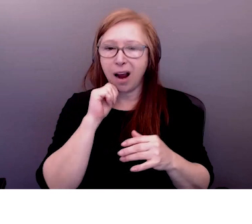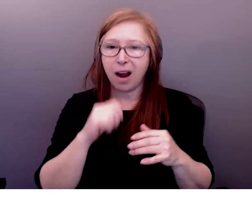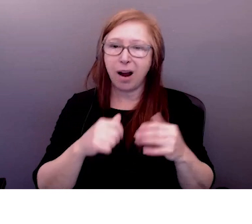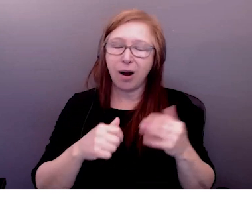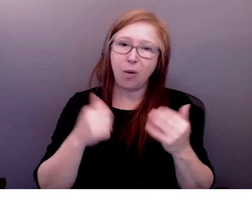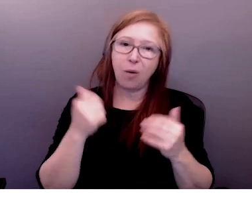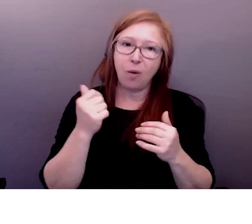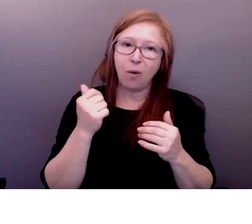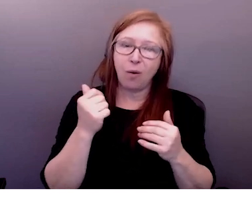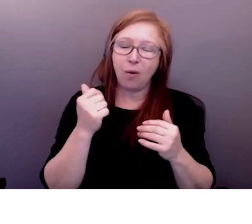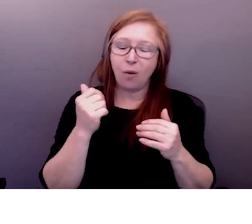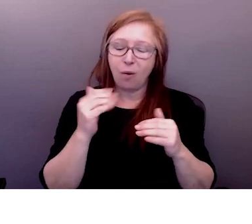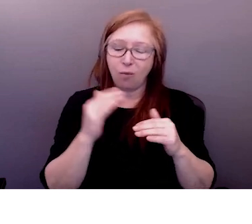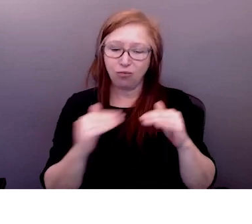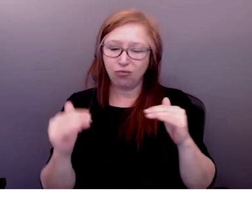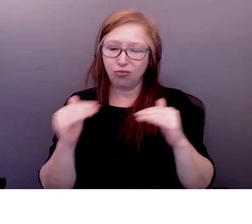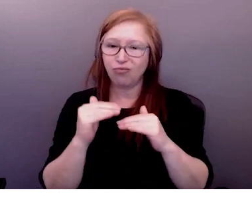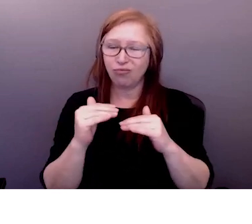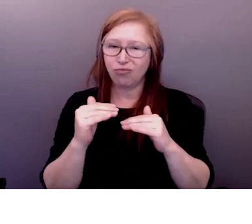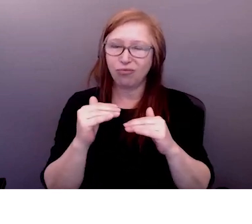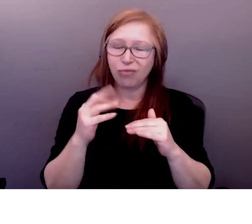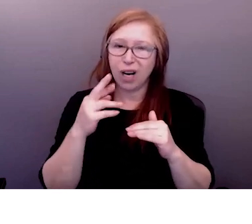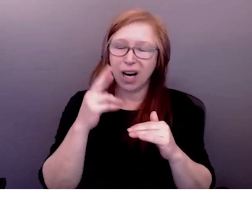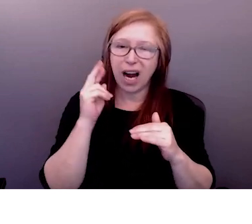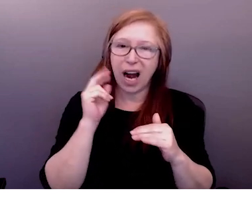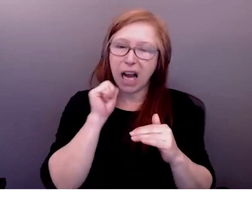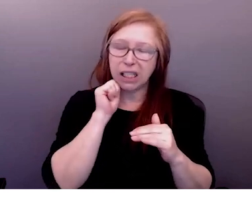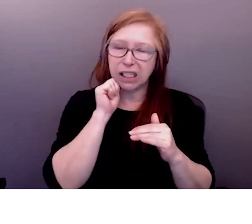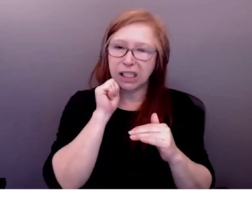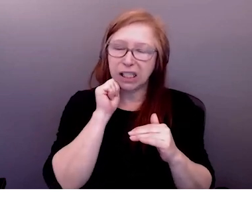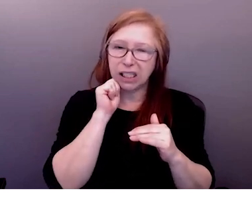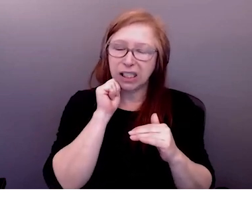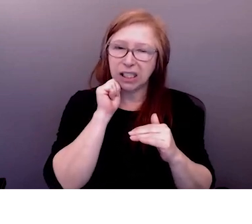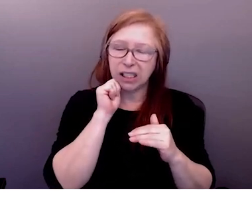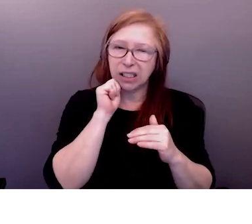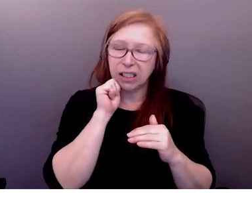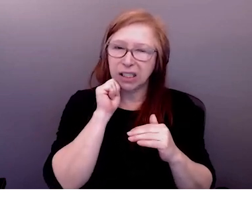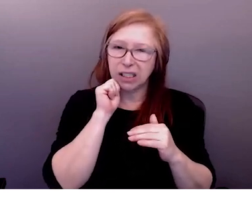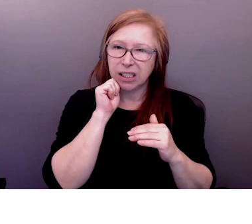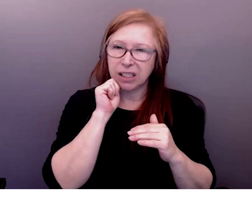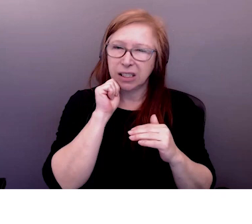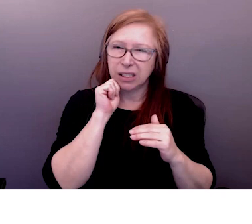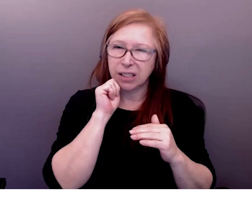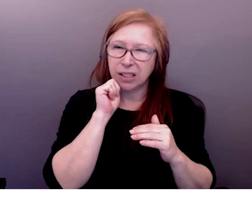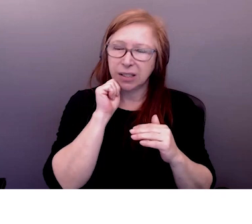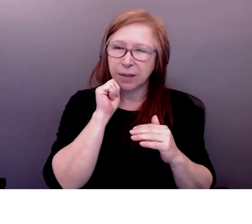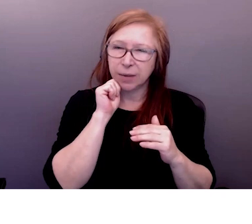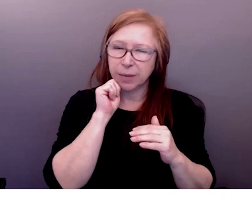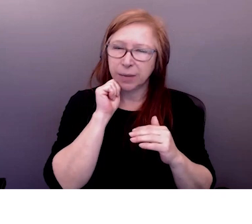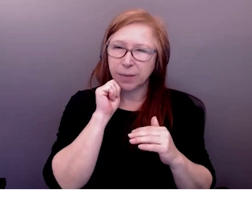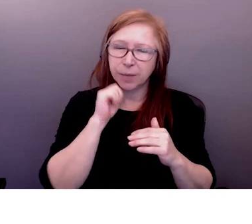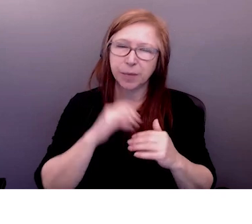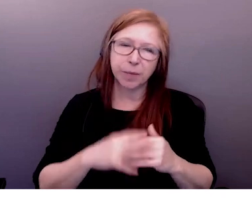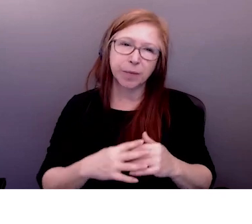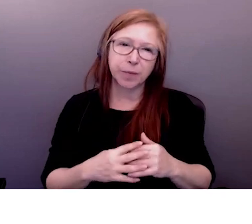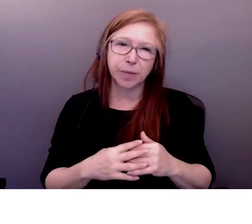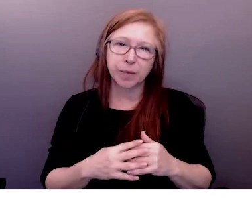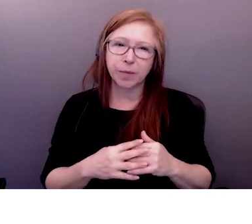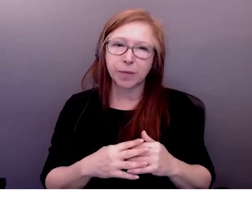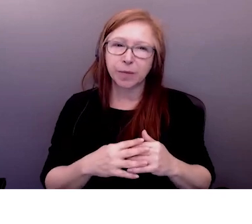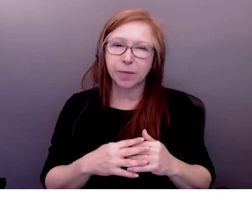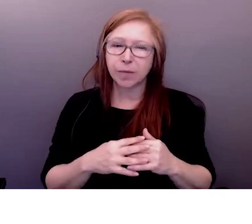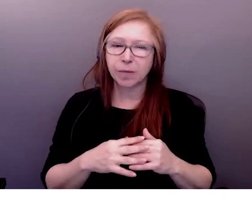qui ne sont pas liés à des médailles spécifiques mais de manière généralisée quels sont les termes que nous avons qui reflètent de manière